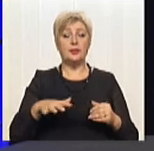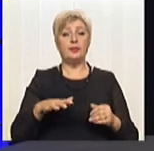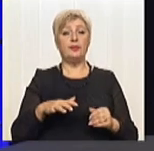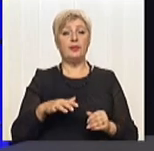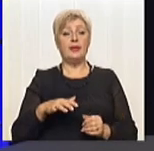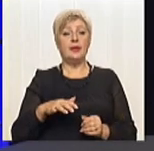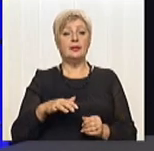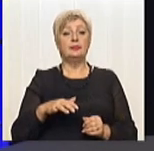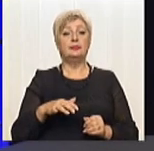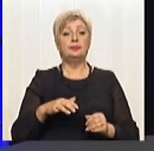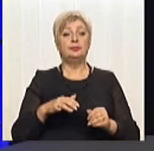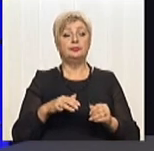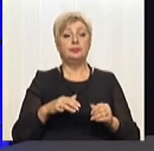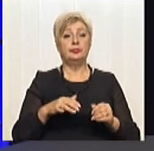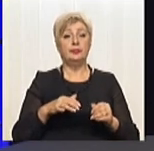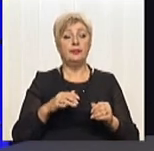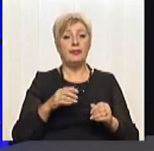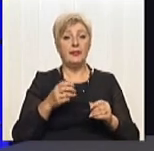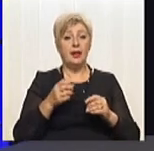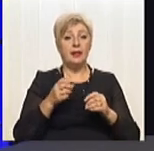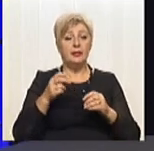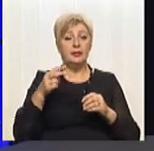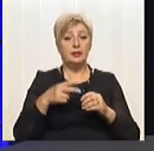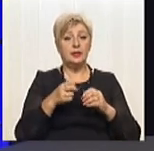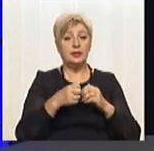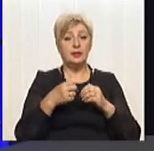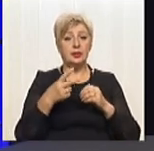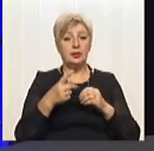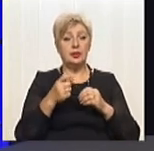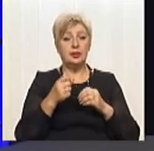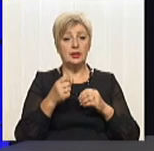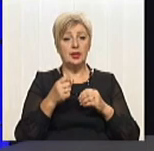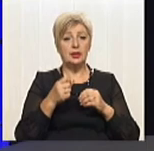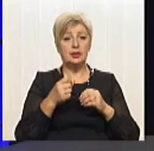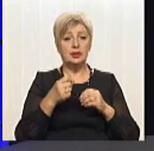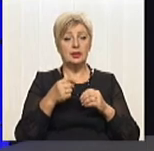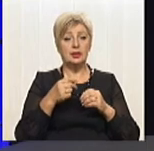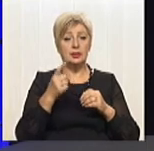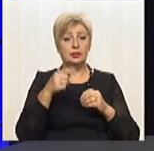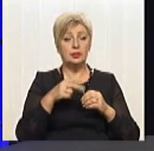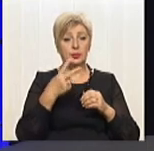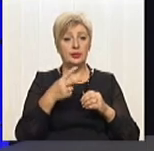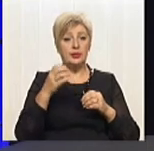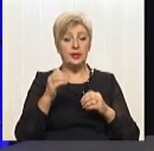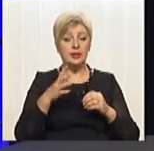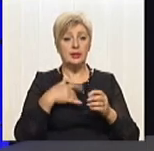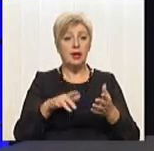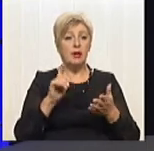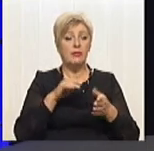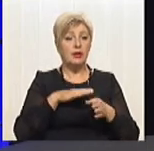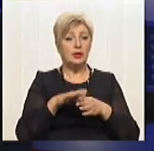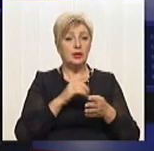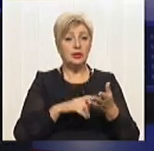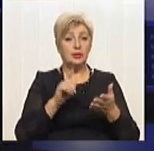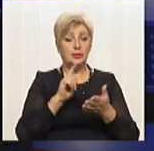оцінки відповідно до вимог директиви 2011-92 ЄС та забезпечує виконання міжнародних зобов'язань України в